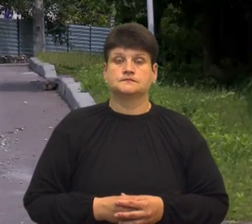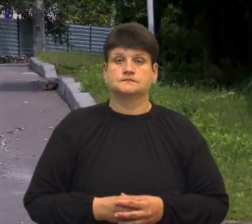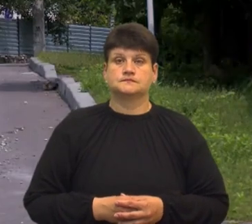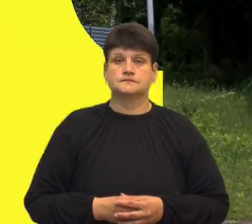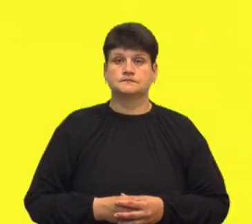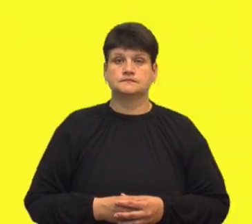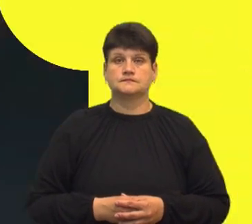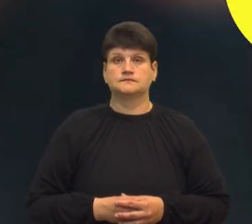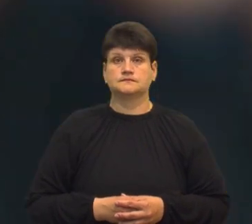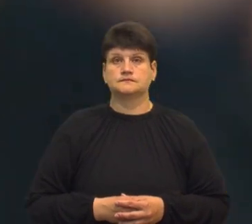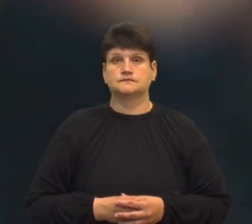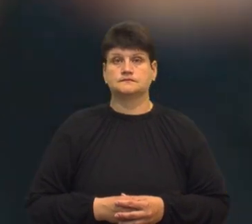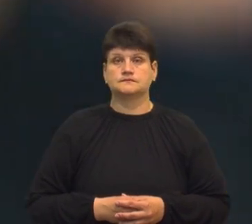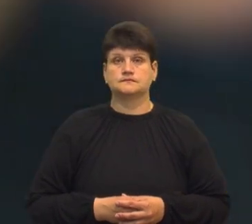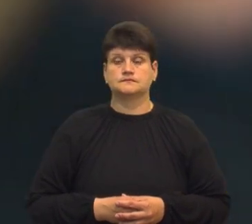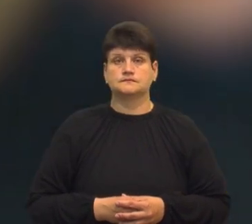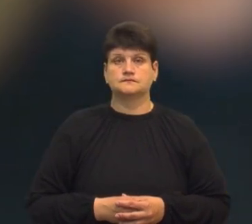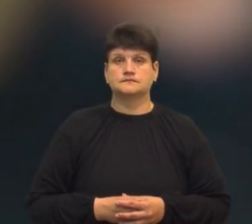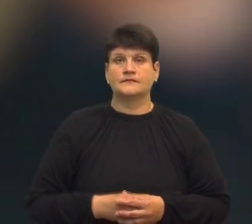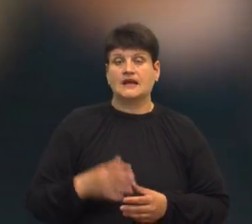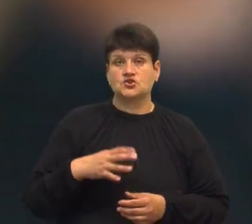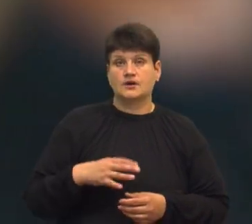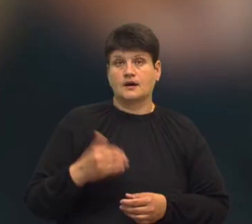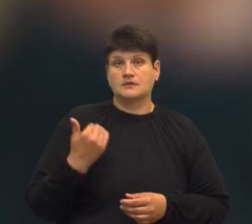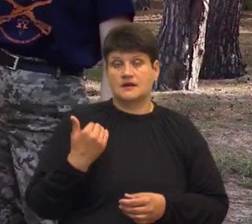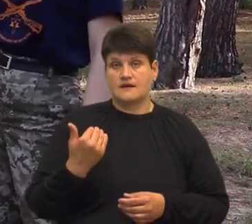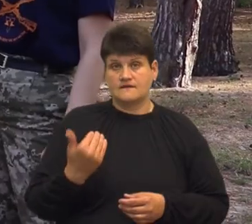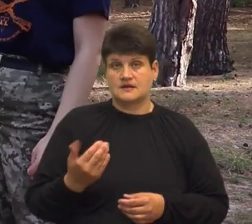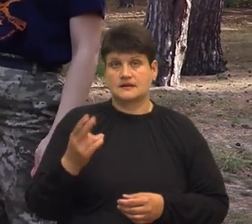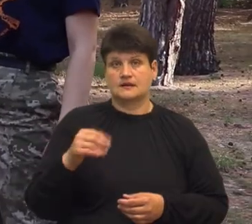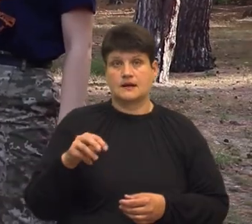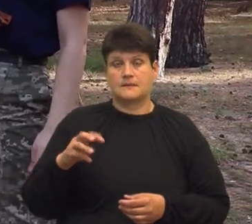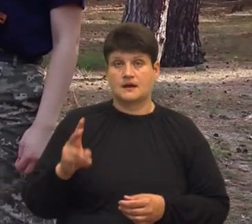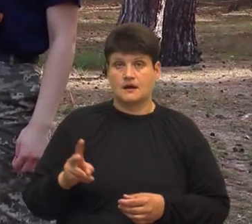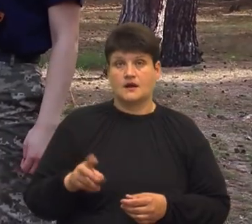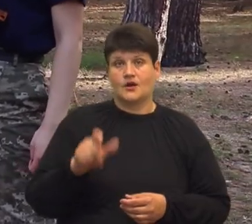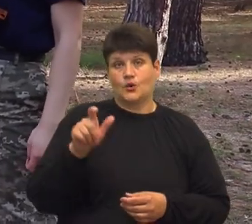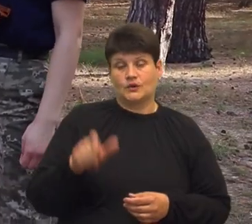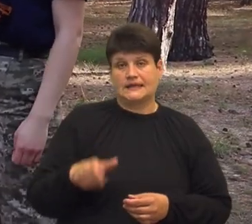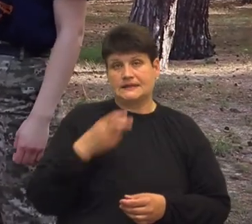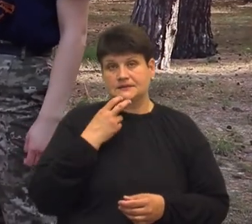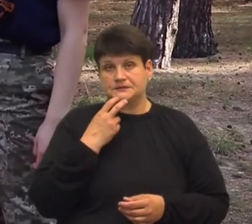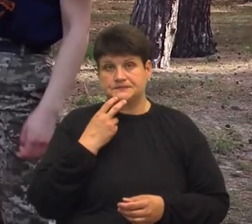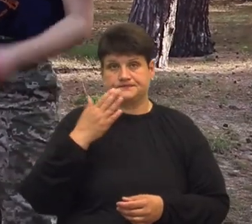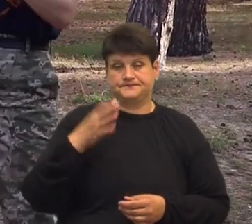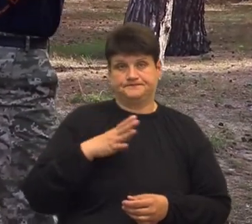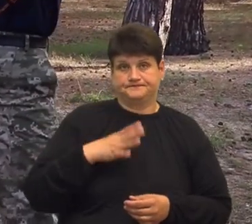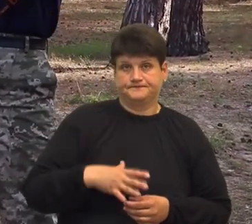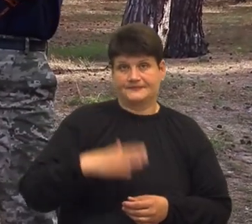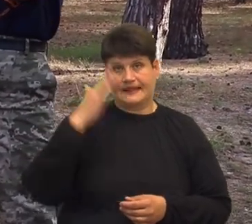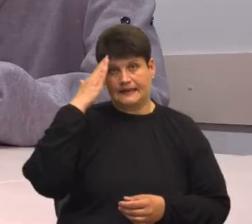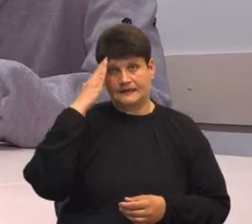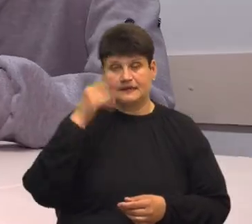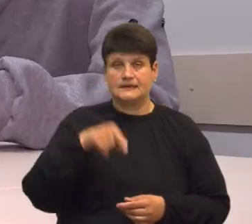Тернопільщина. Чекаємо на вас на вишкільних таборах від МНК. Людина гумору, витривалості та інтелекту. Так про Василя